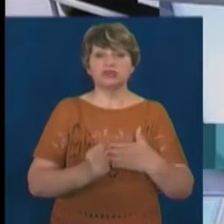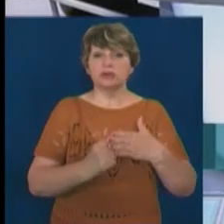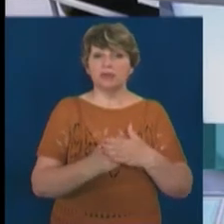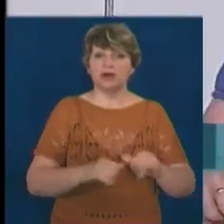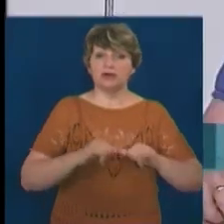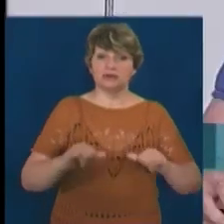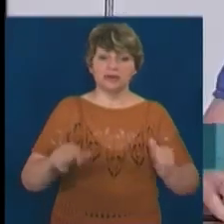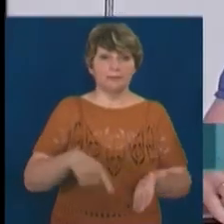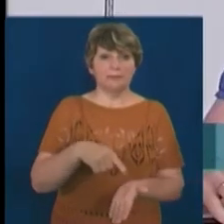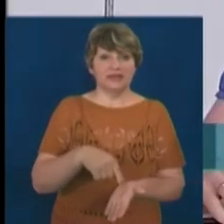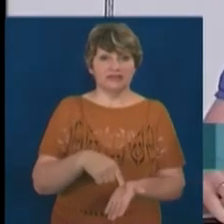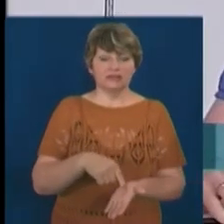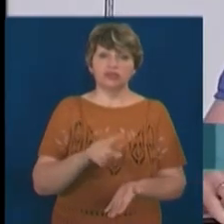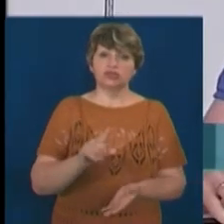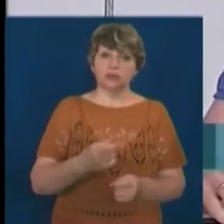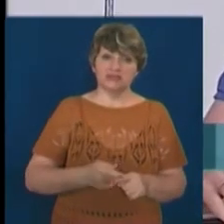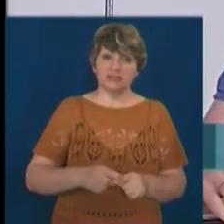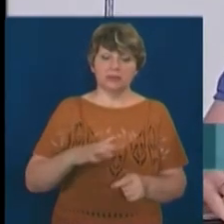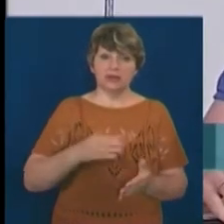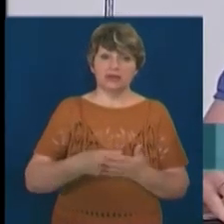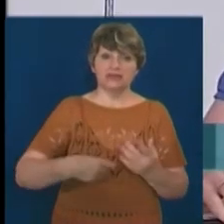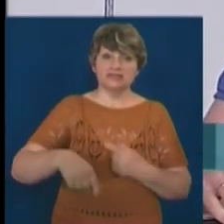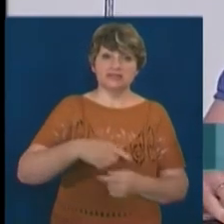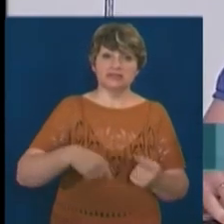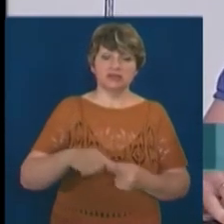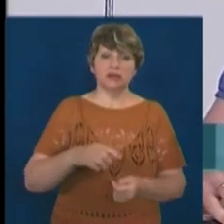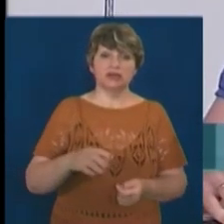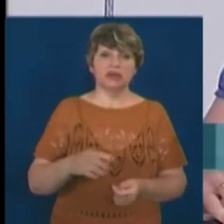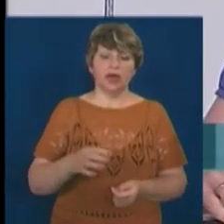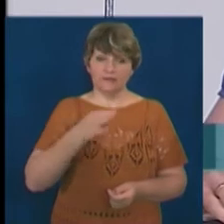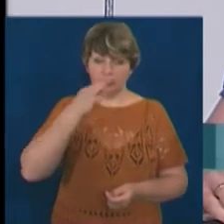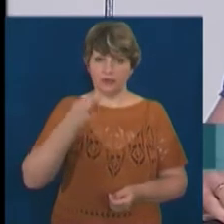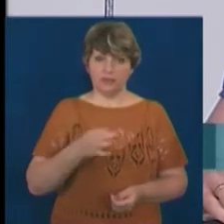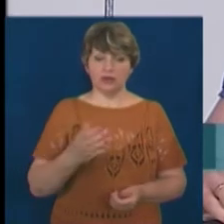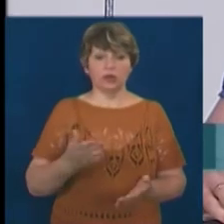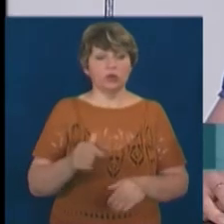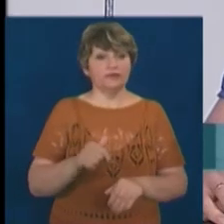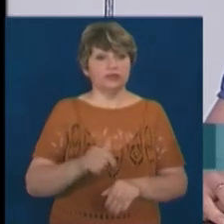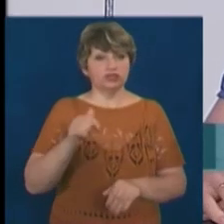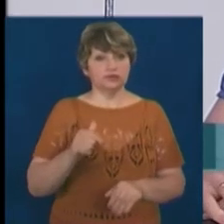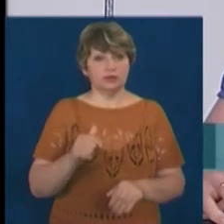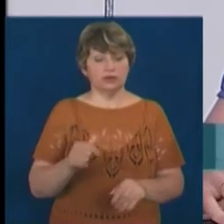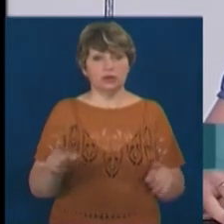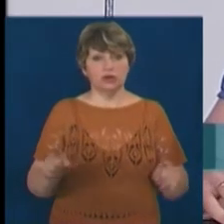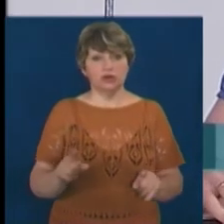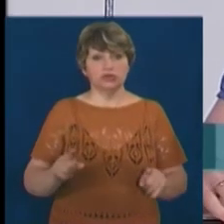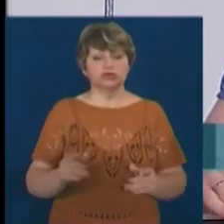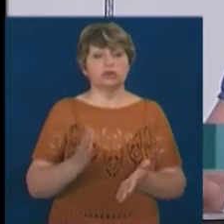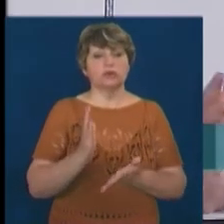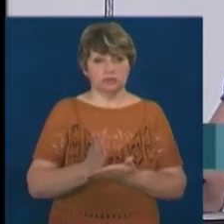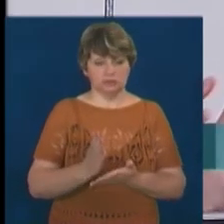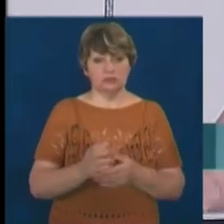І щоб це був бізнес суспільно-відповідальний, який відчував, що він здатен